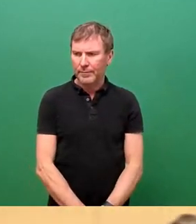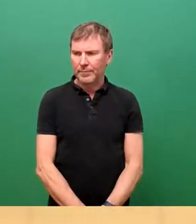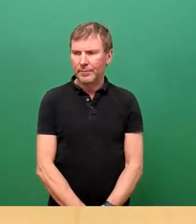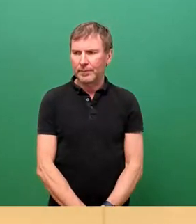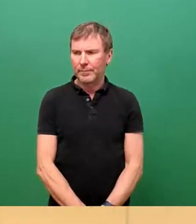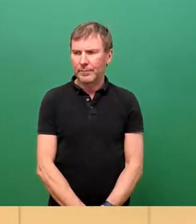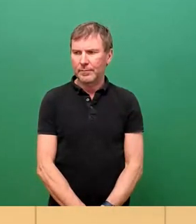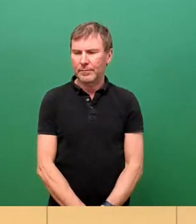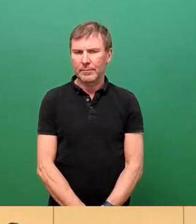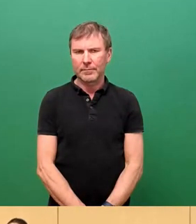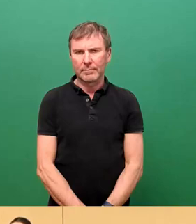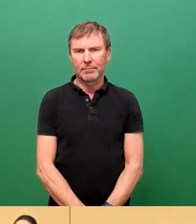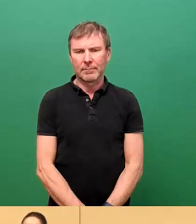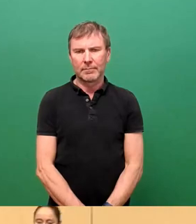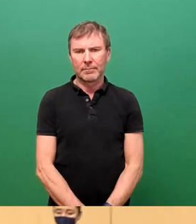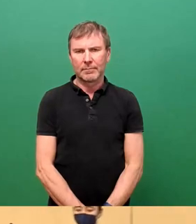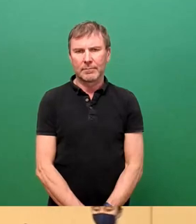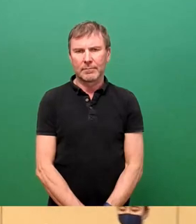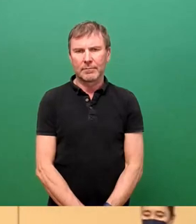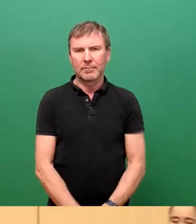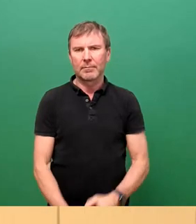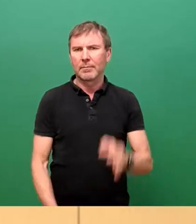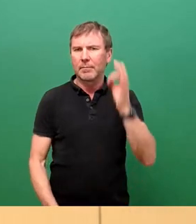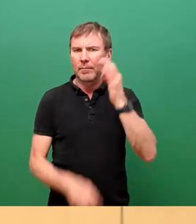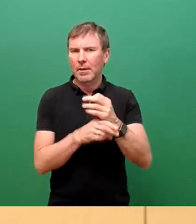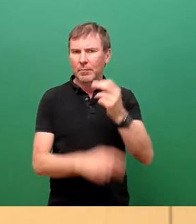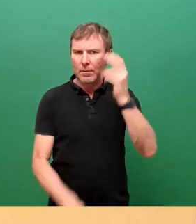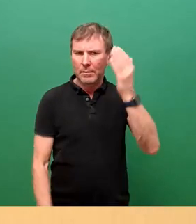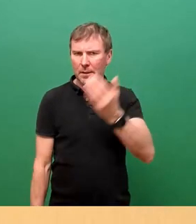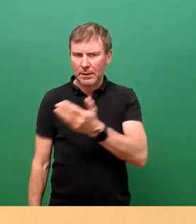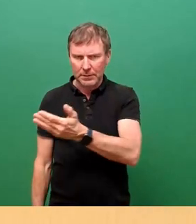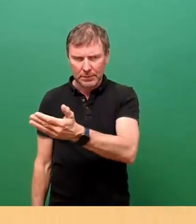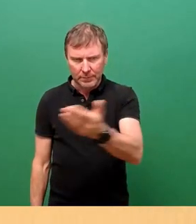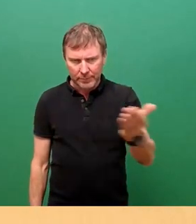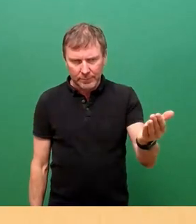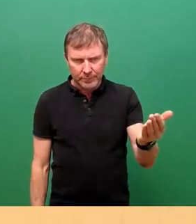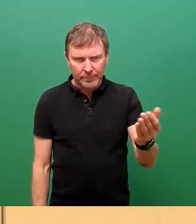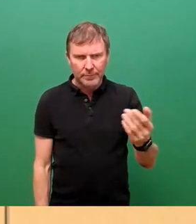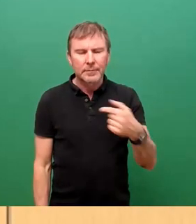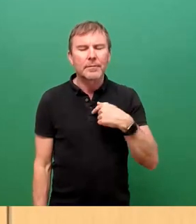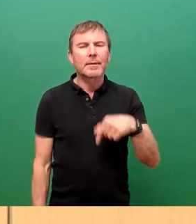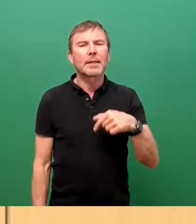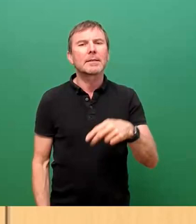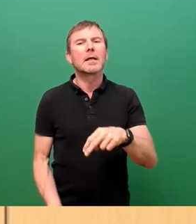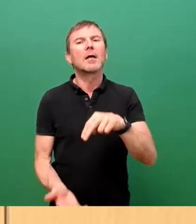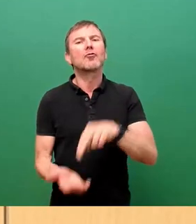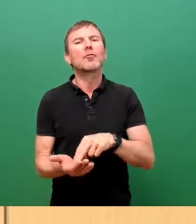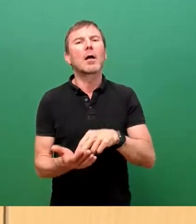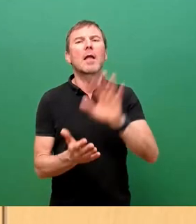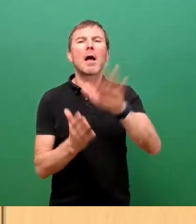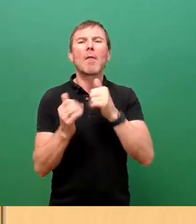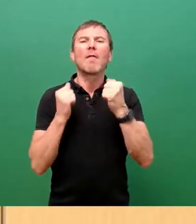Ja, meine Damen und Herren, ich will Ihnen vielleicht zunächst erstmal den Stand des Planfeststellungsverfahrens